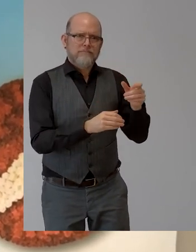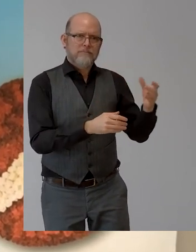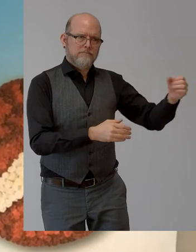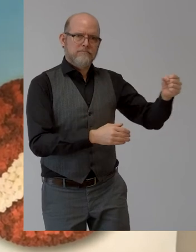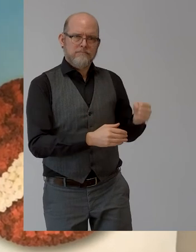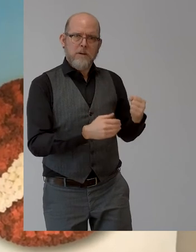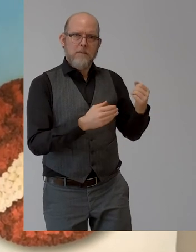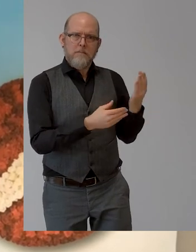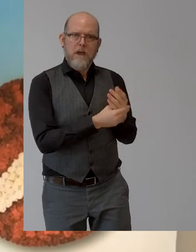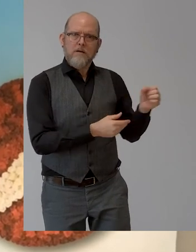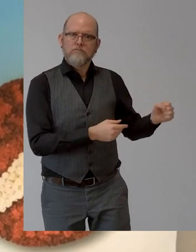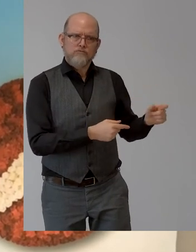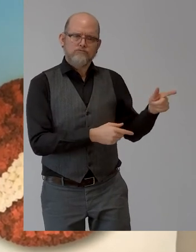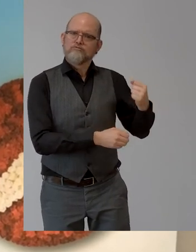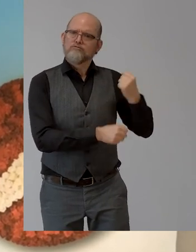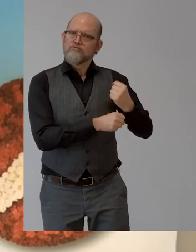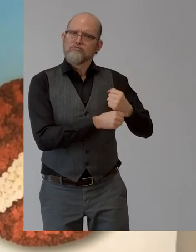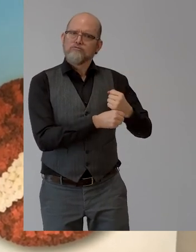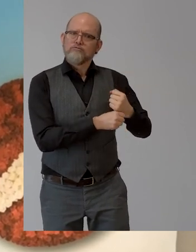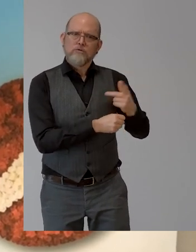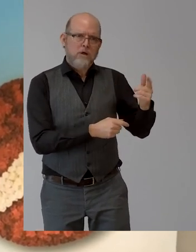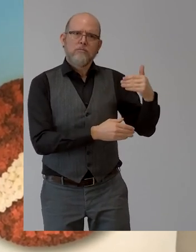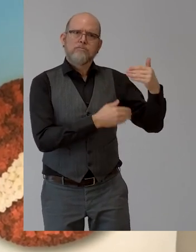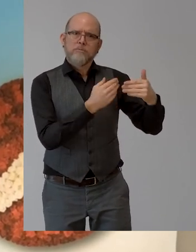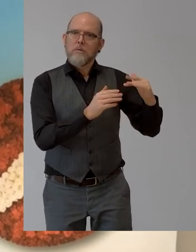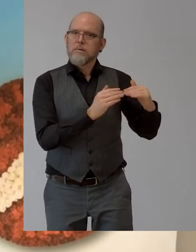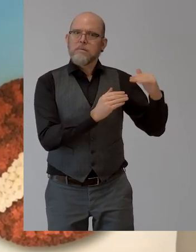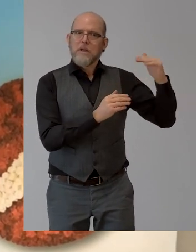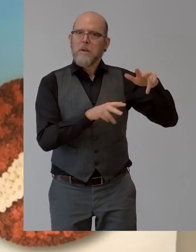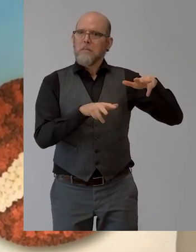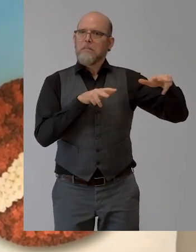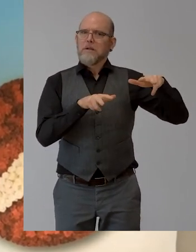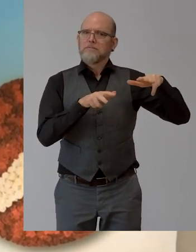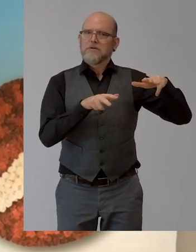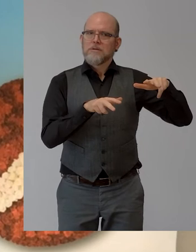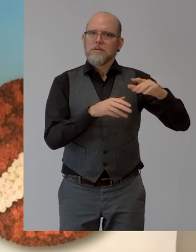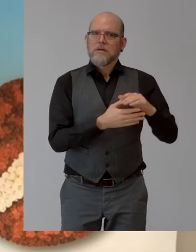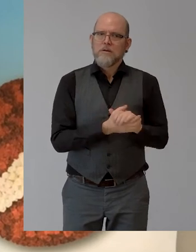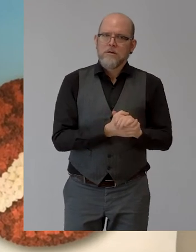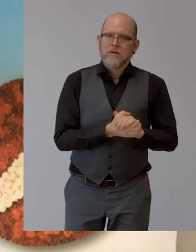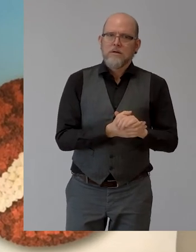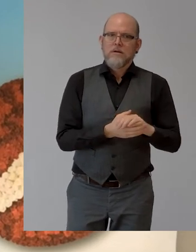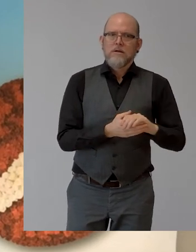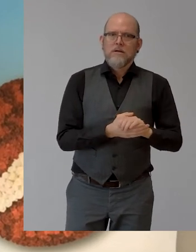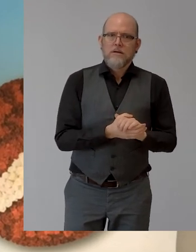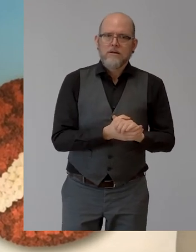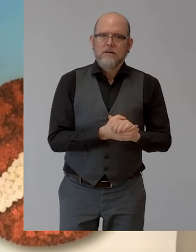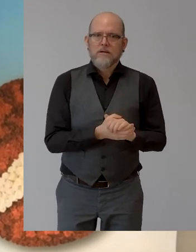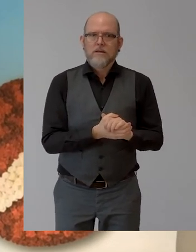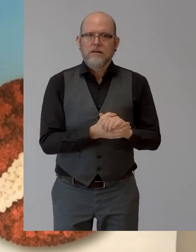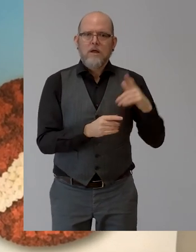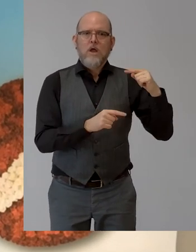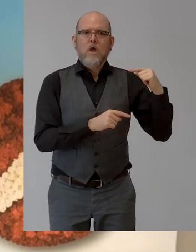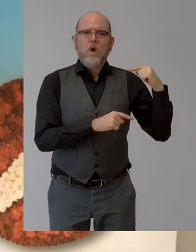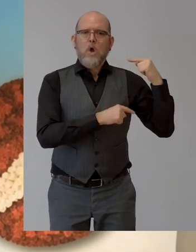us in management function, has a Crohn disease. He told us that he had struggled for a long time